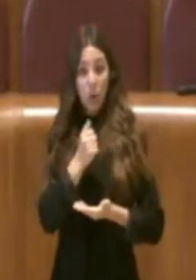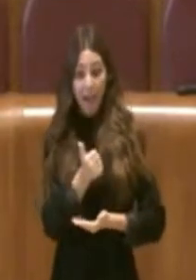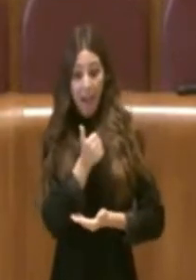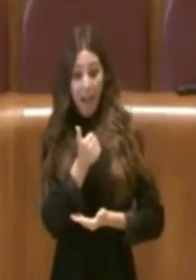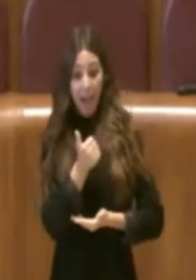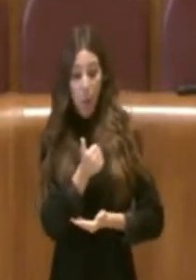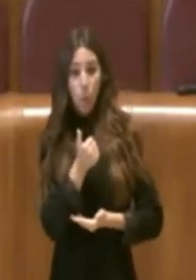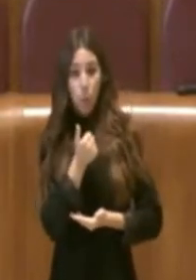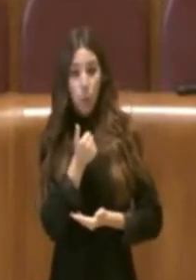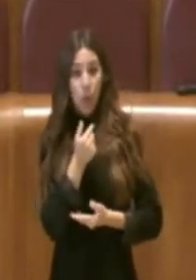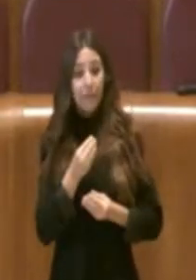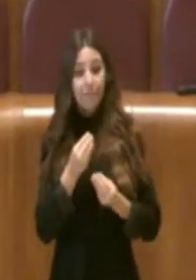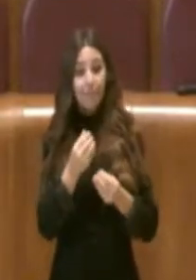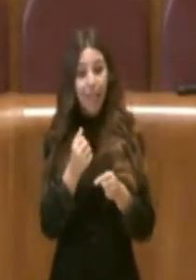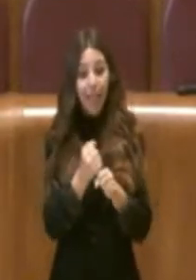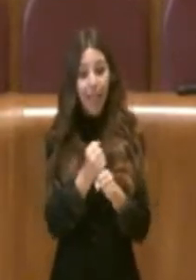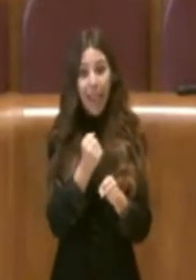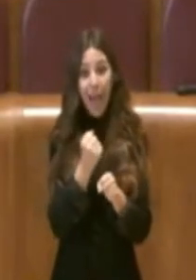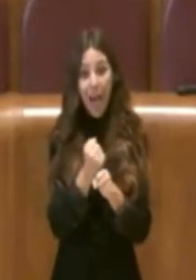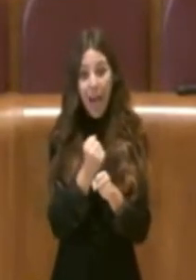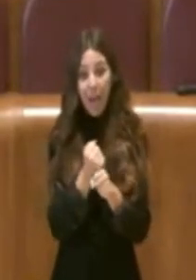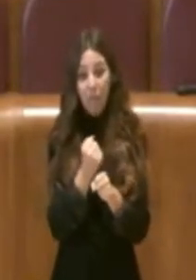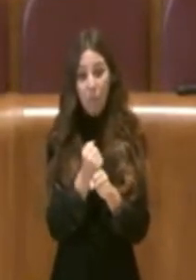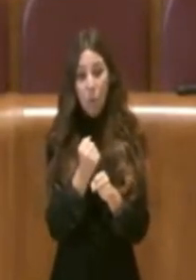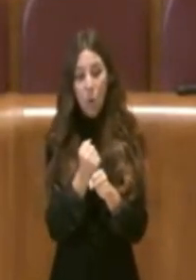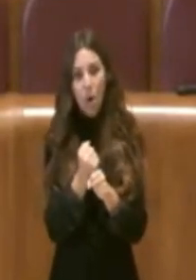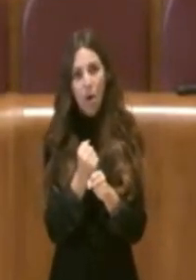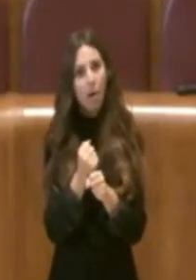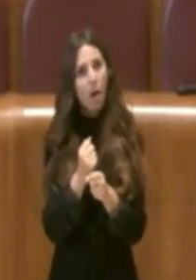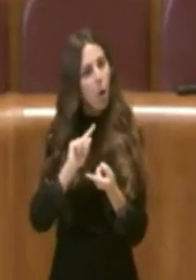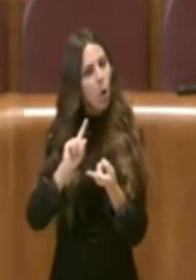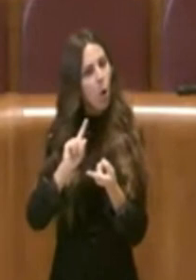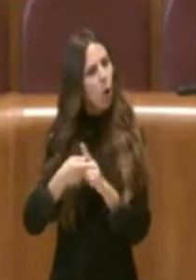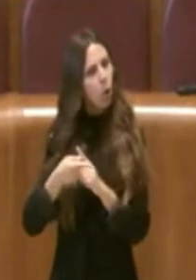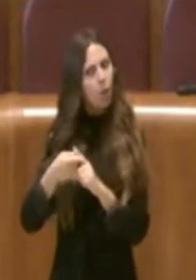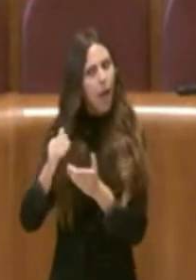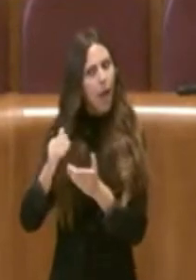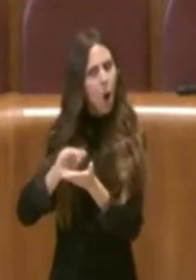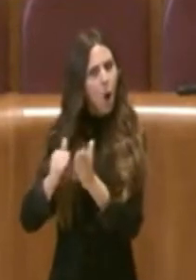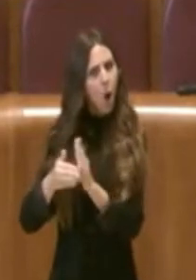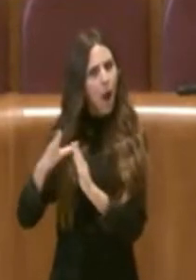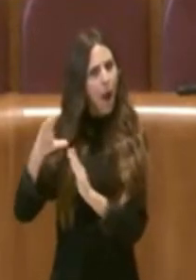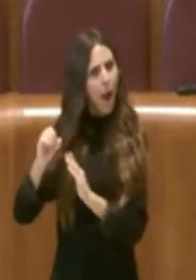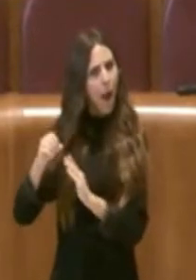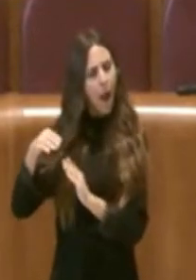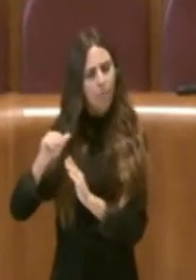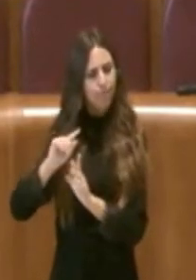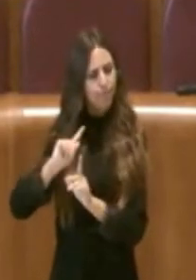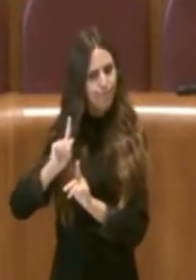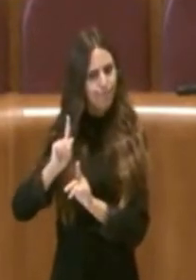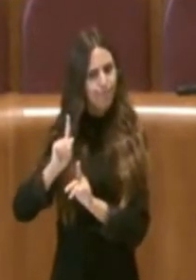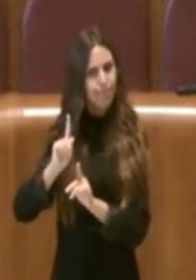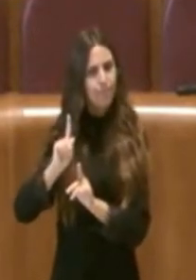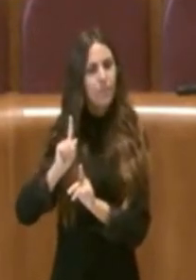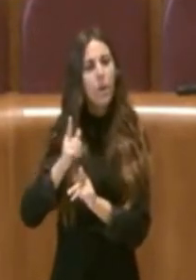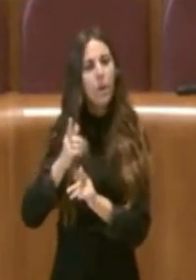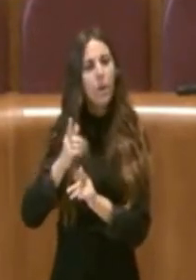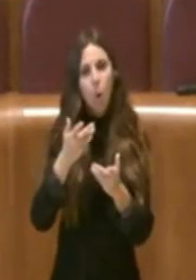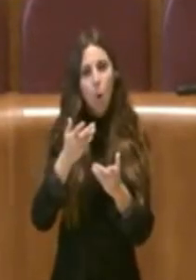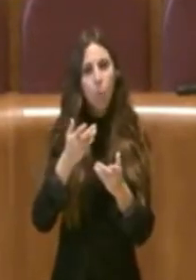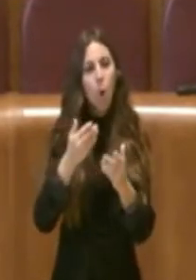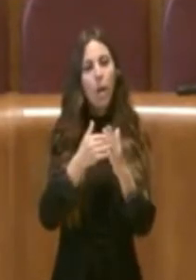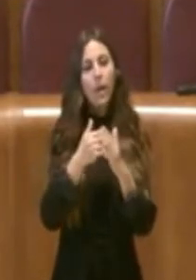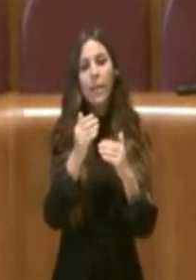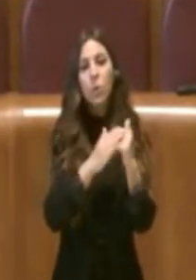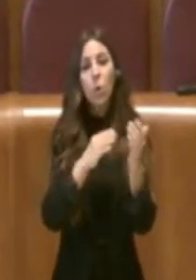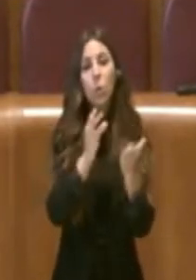cittadini e non realizzate dalla CAM con la convenzione. Stiamo parlando della ristrutturazione della scuola pubblica dei via